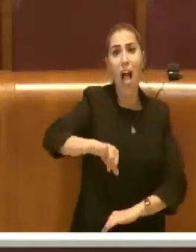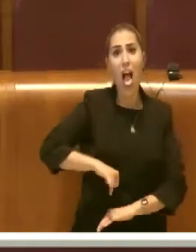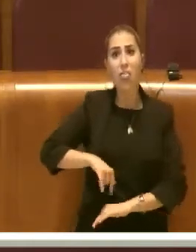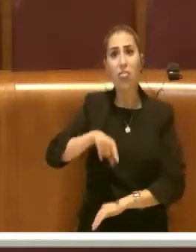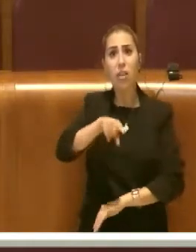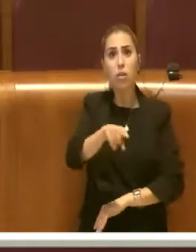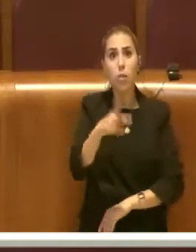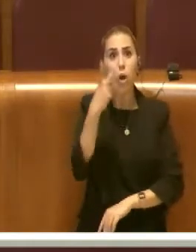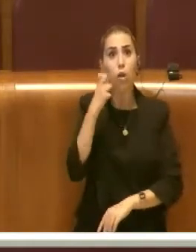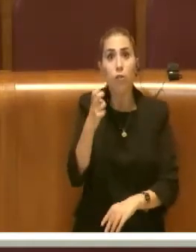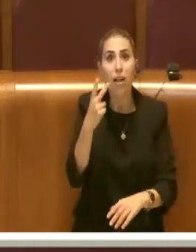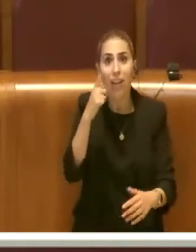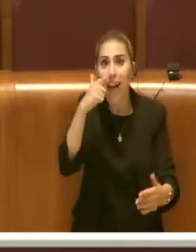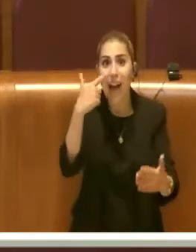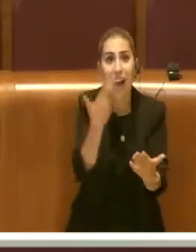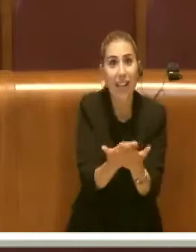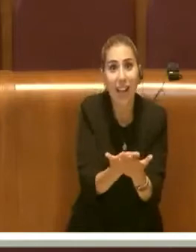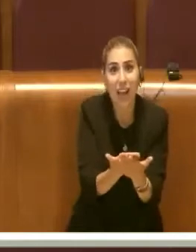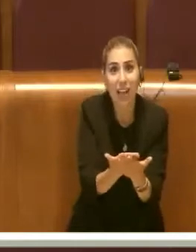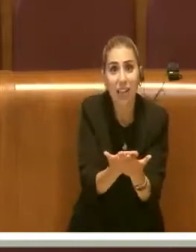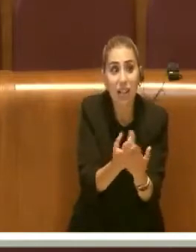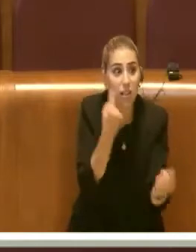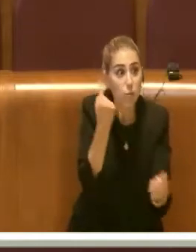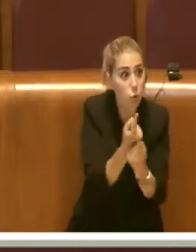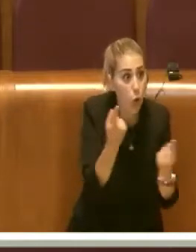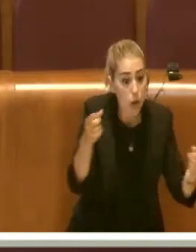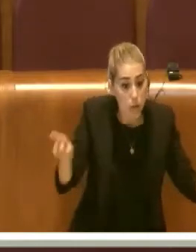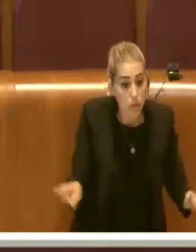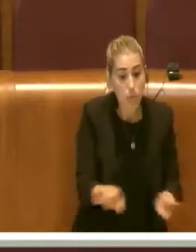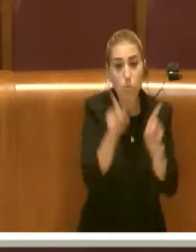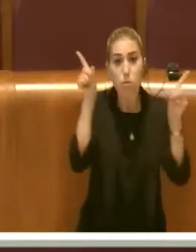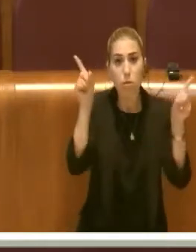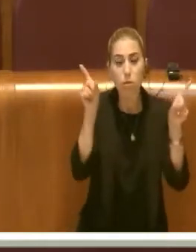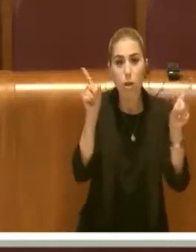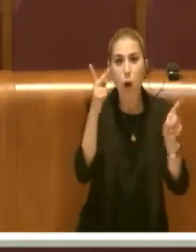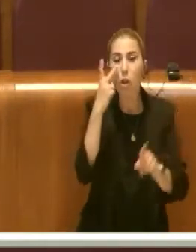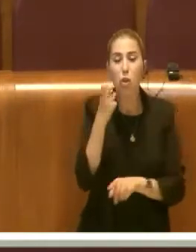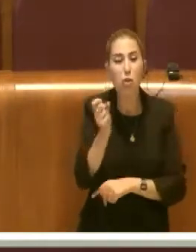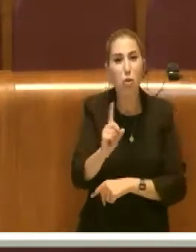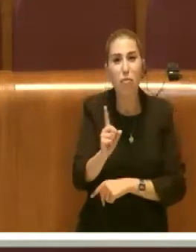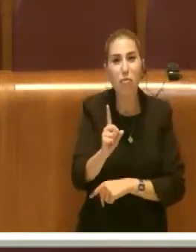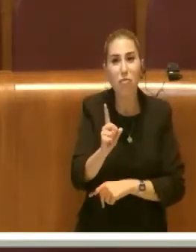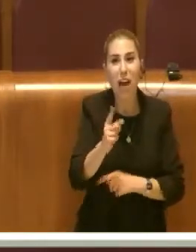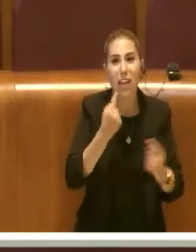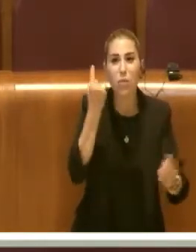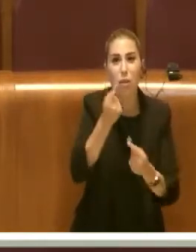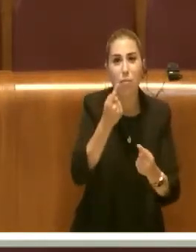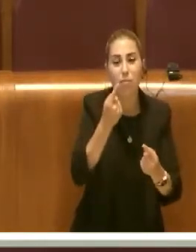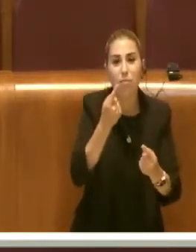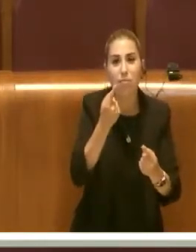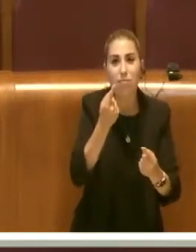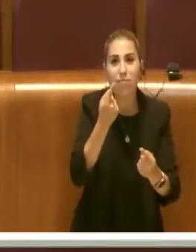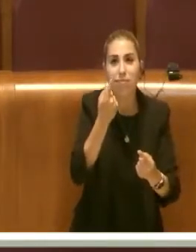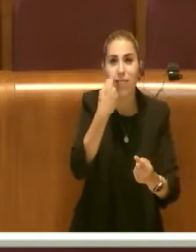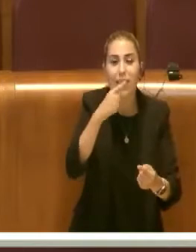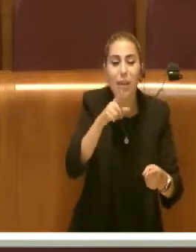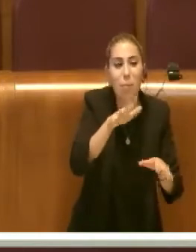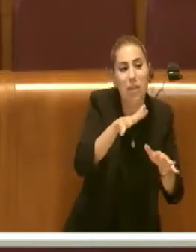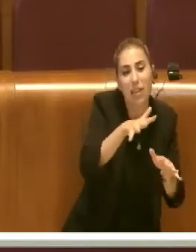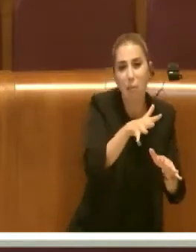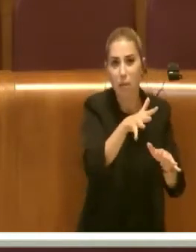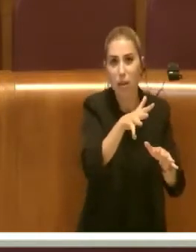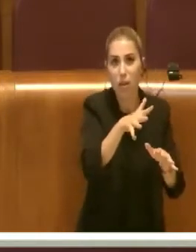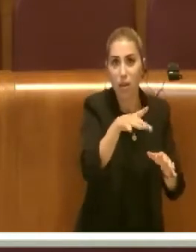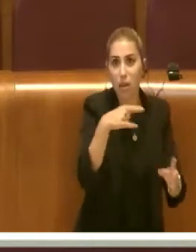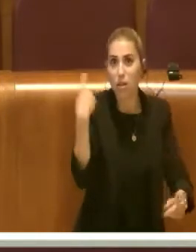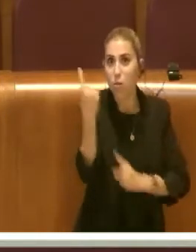sono state trovate delle soluzioni alternative. Non trovare delle soluzioni alternative alle discariche, in alcuni